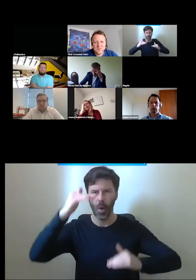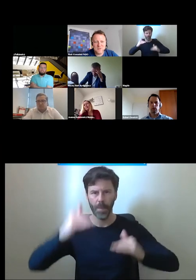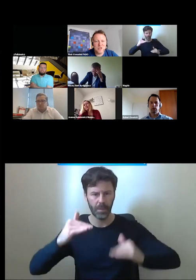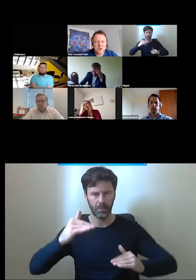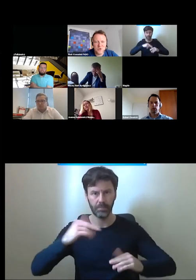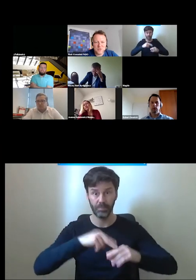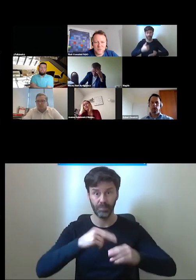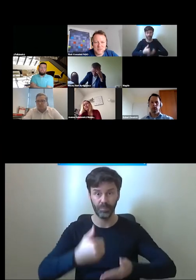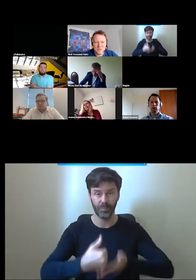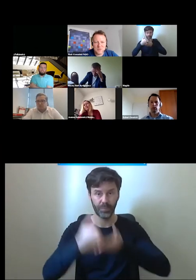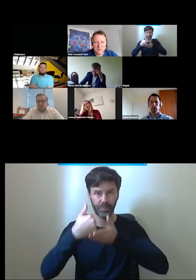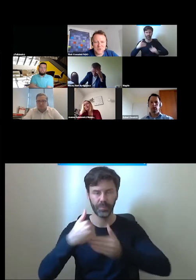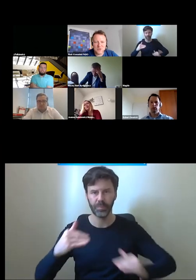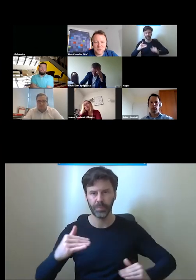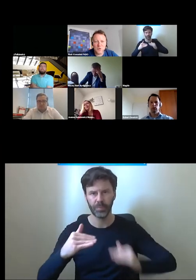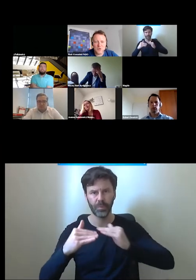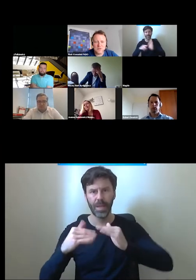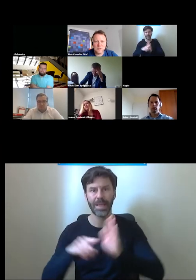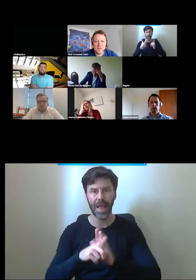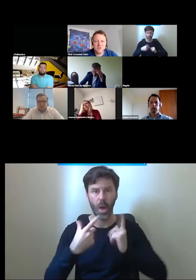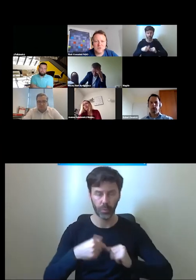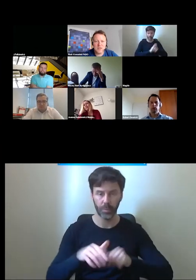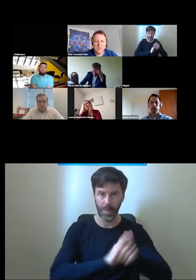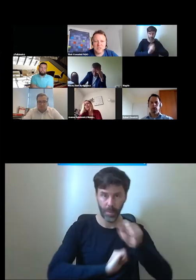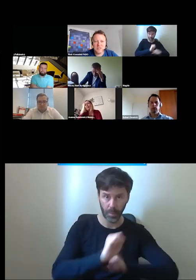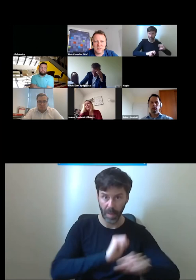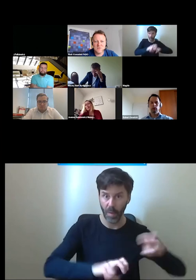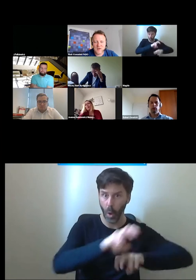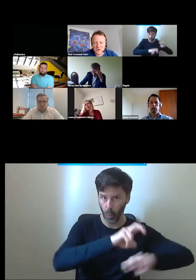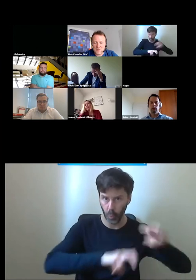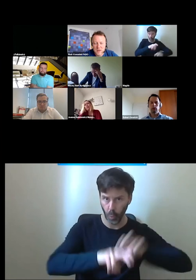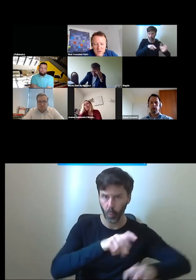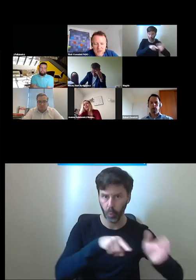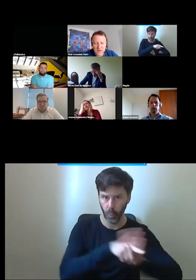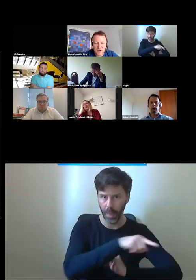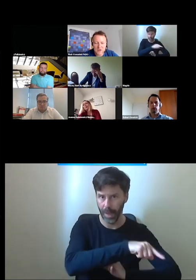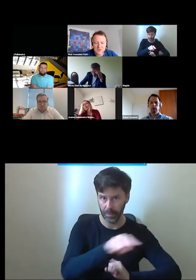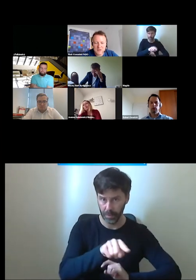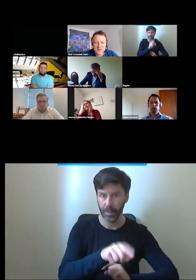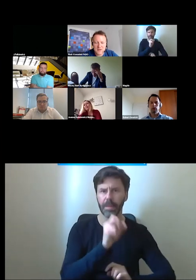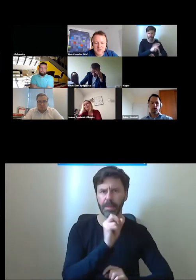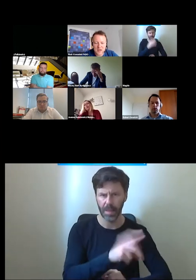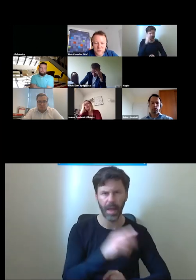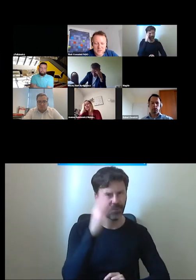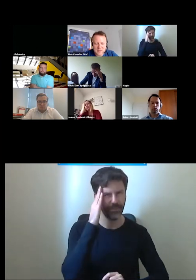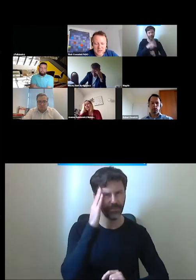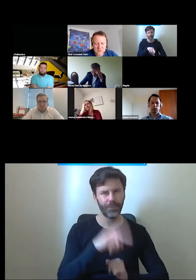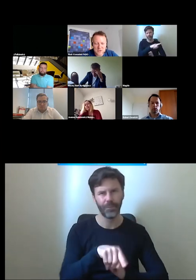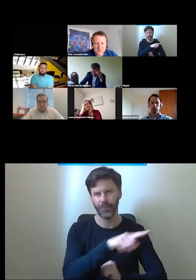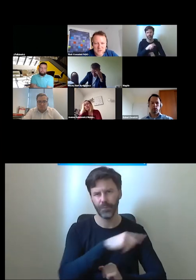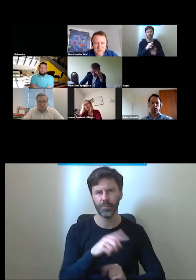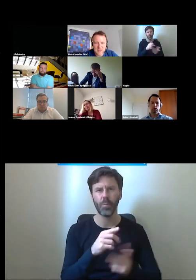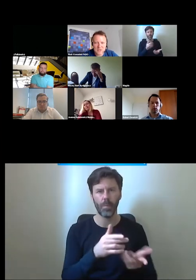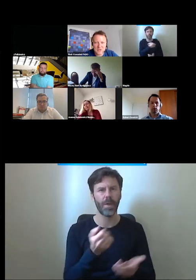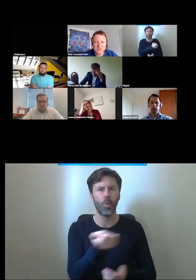z myślą o osobach z niepełnosprawnością ruchu oczywiście one nam się tutaj najczęściej nasuwają jako jako potencjalni